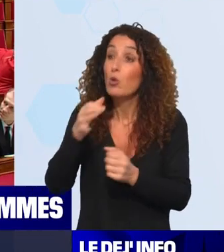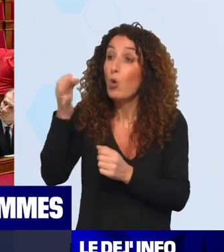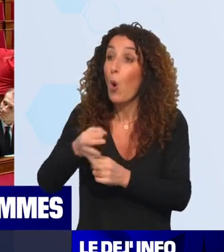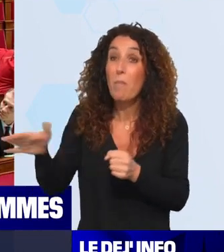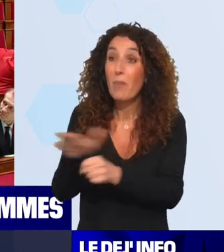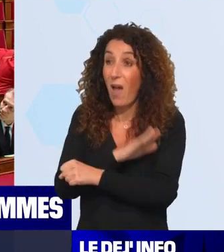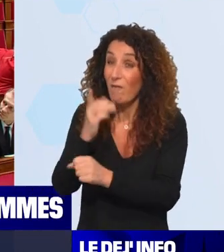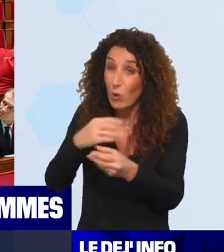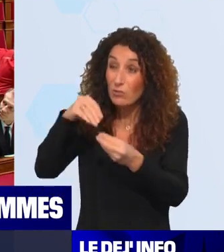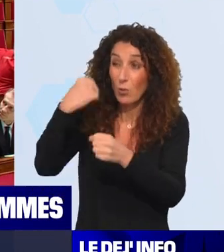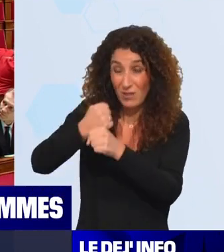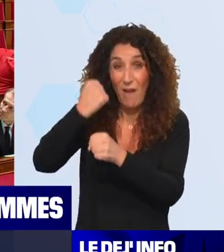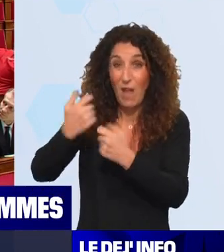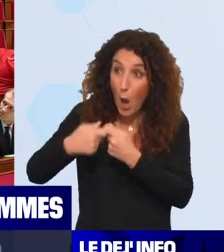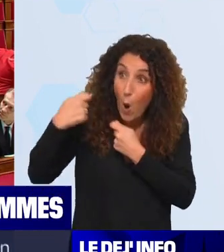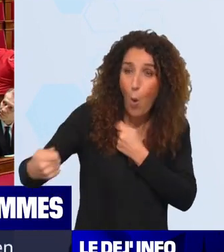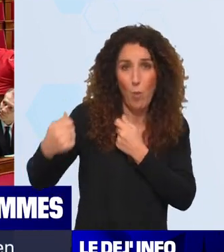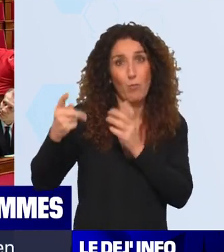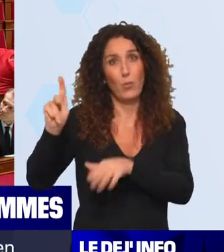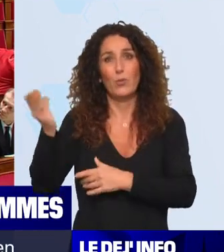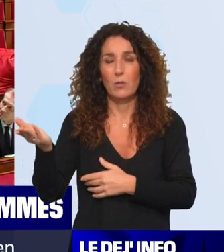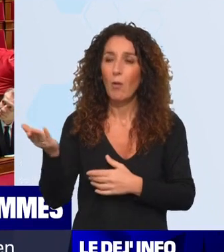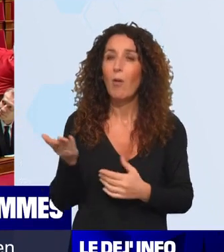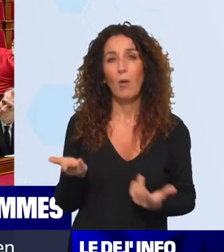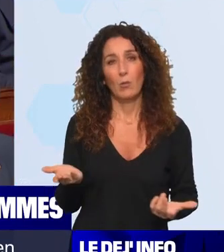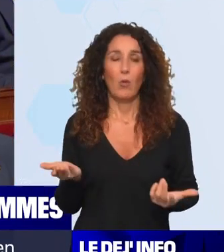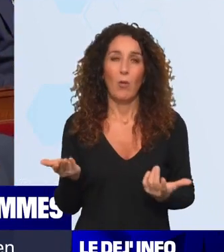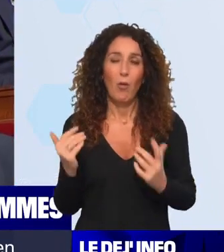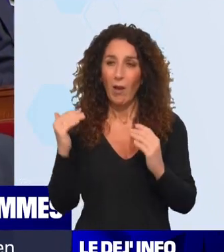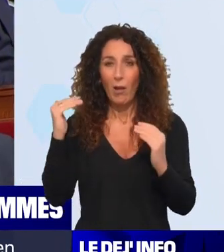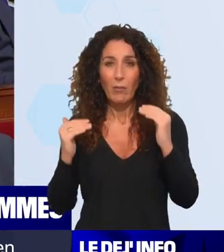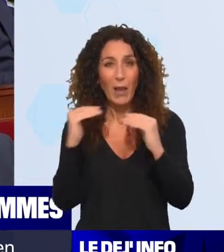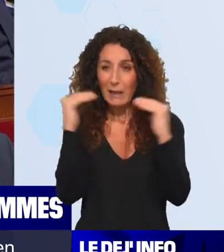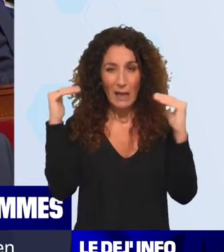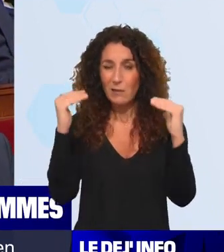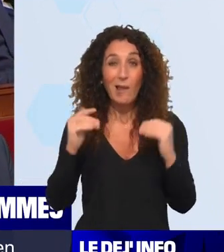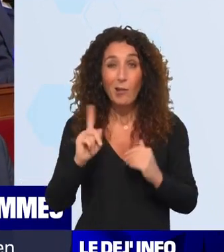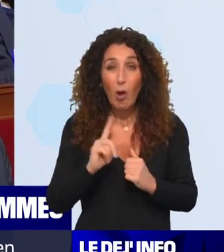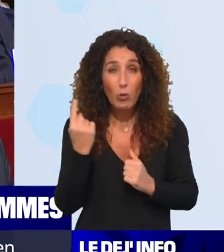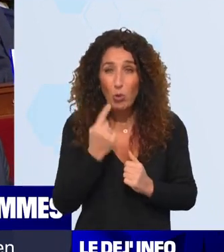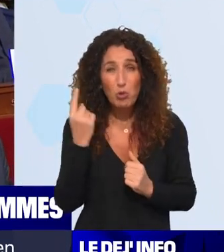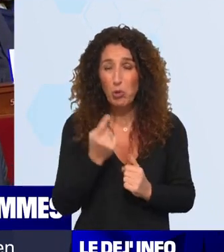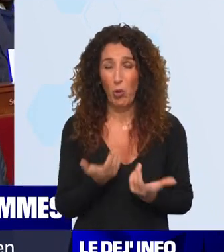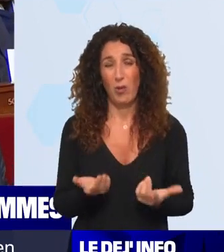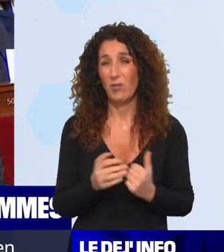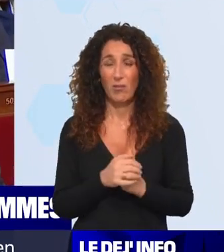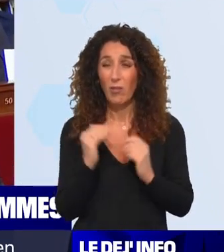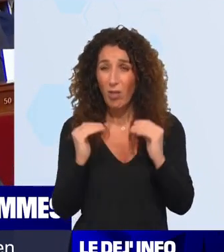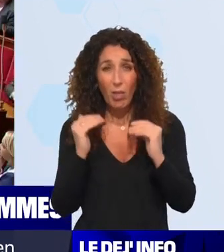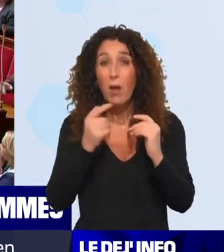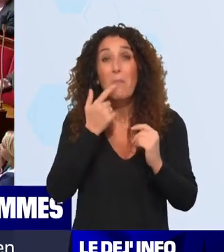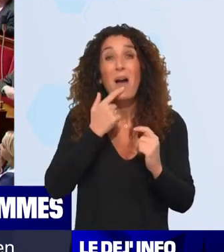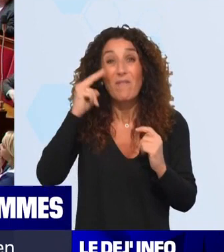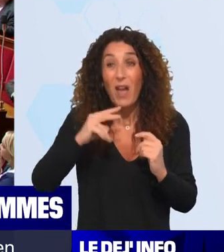devoir travailler encore plus longtemps. Et là, finalement, on a une réforme qui, en termes d'égalité, prend toujours les choses par le petit bout de la lorgnette. Parce qu'en fait, si on veut parler d'égalité, les